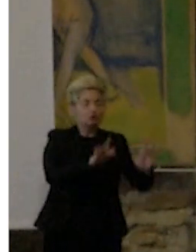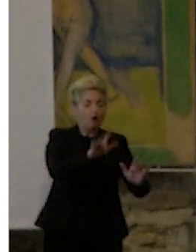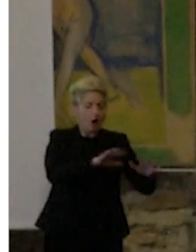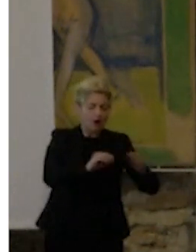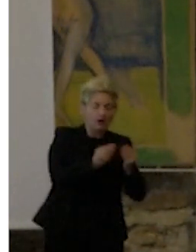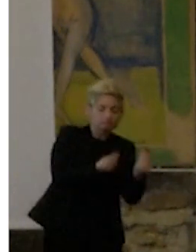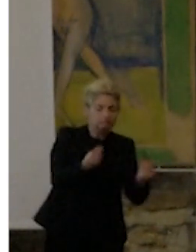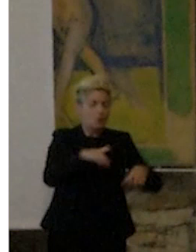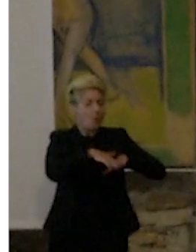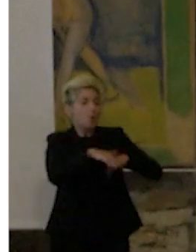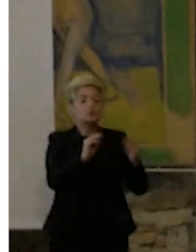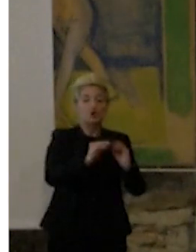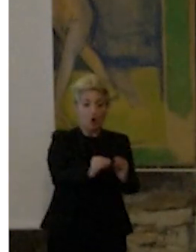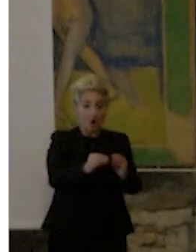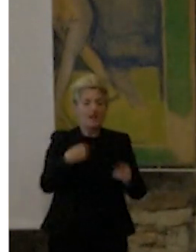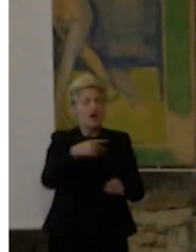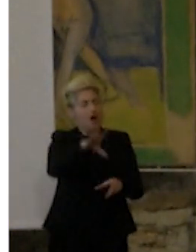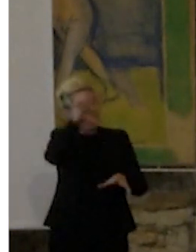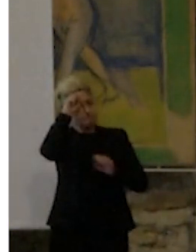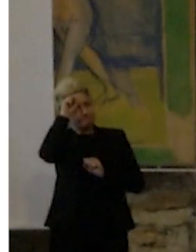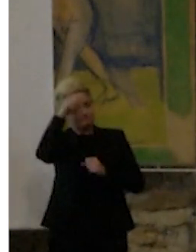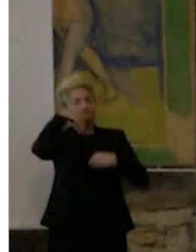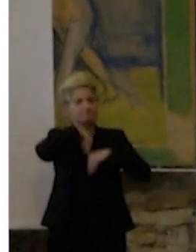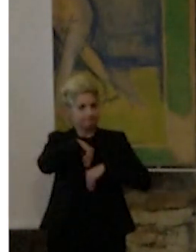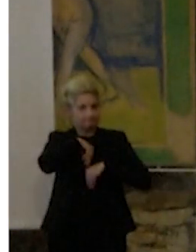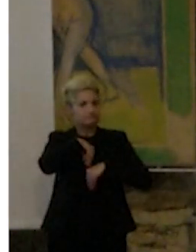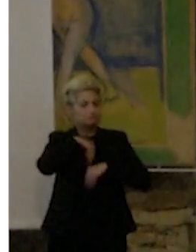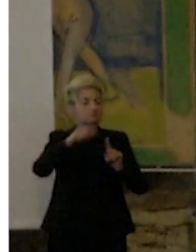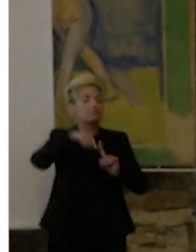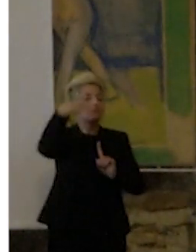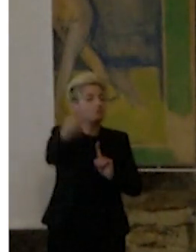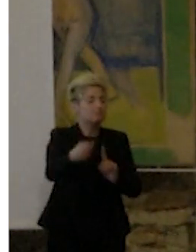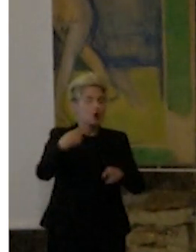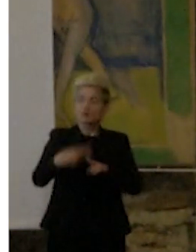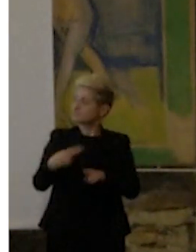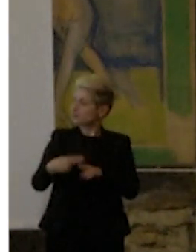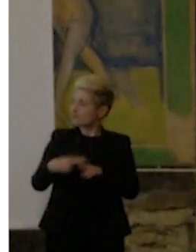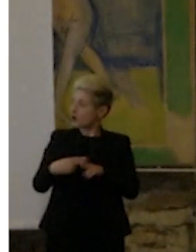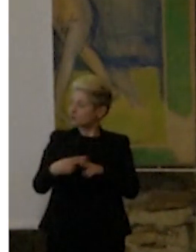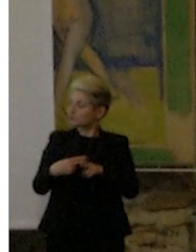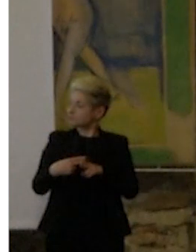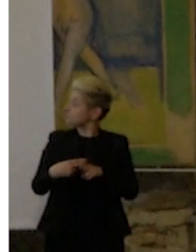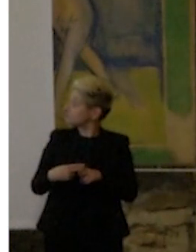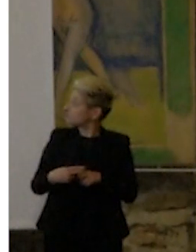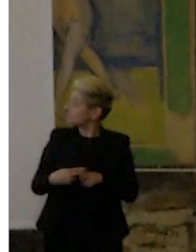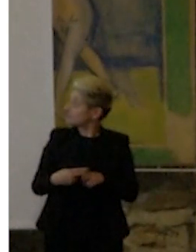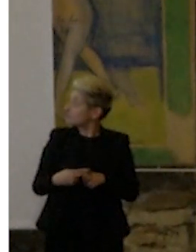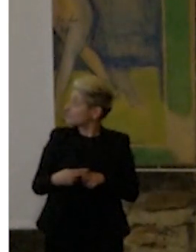questa mostra. ne faccio tesoro e... Perfetto.